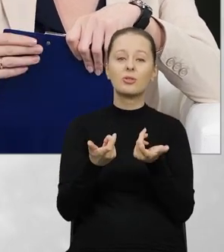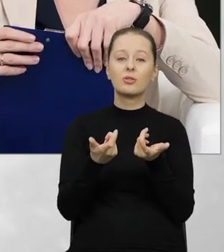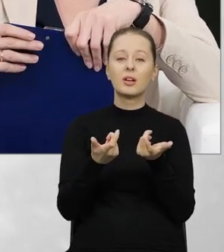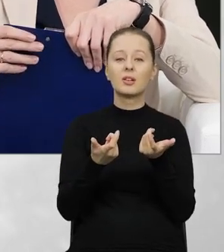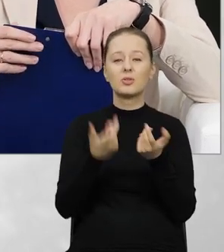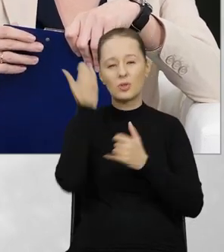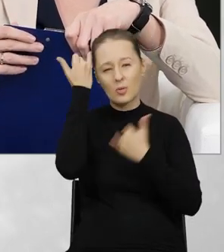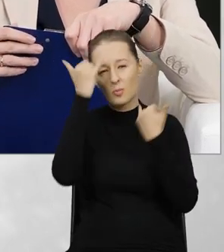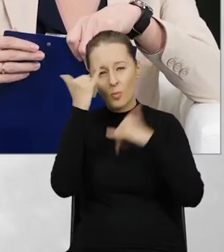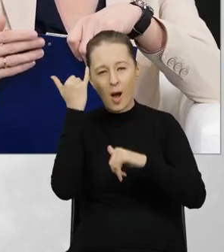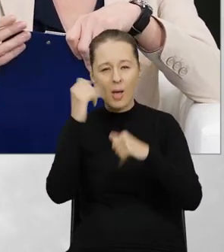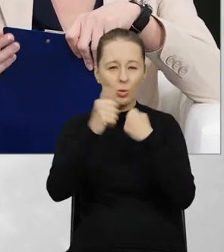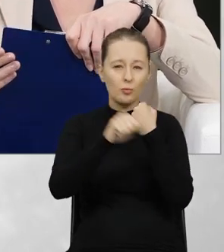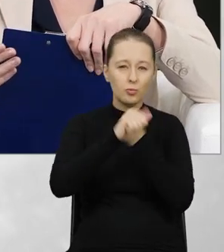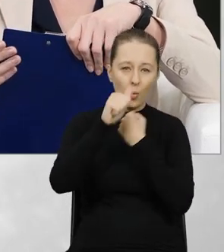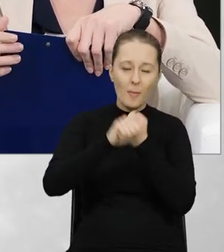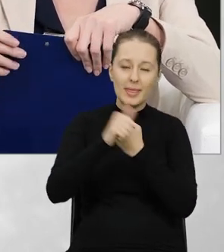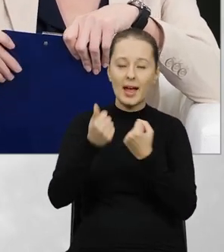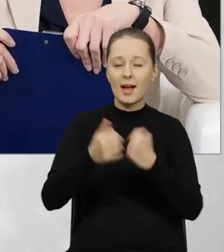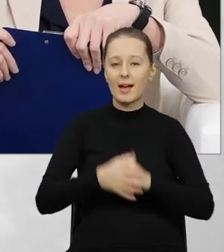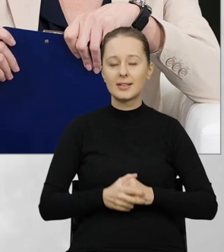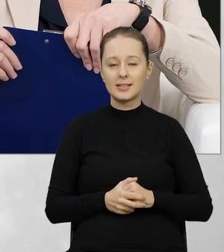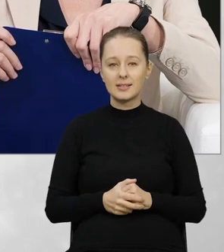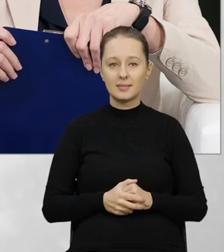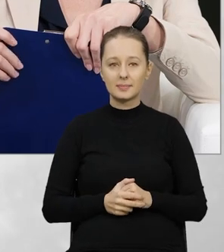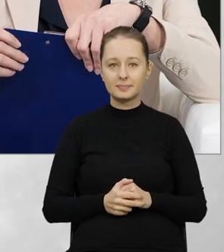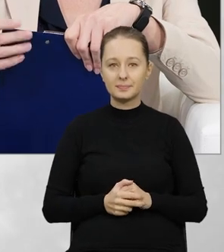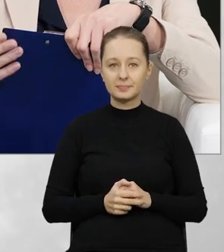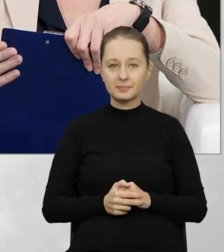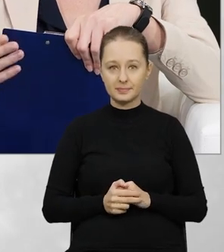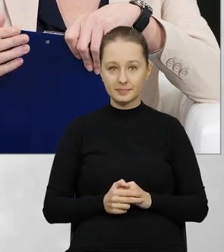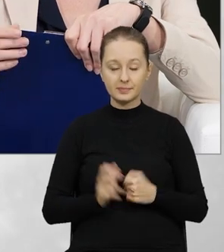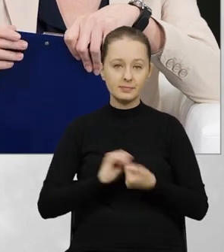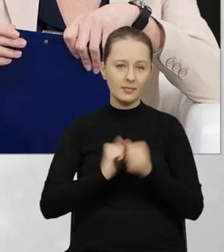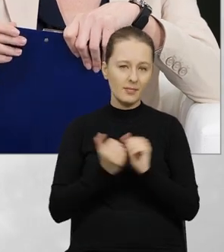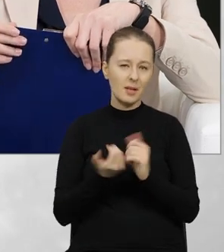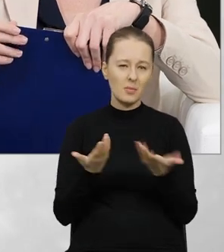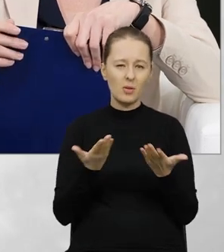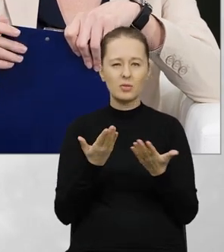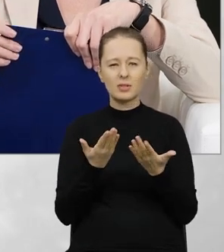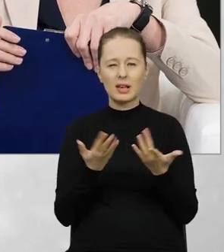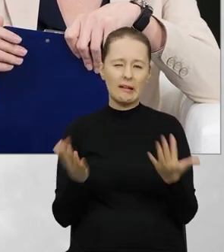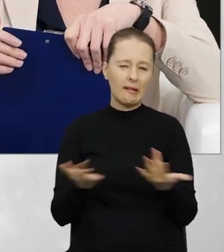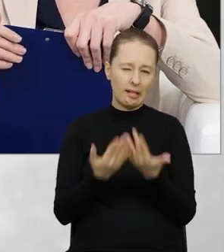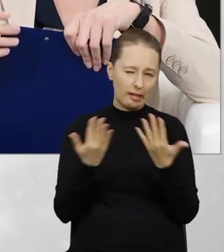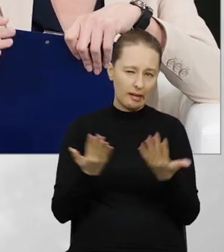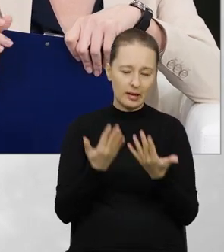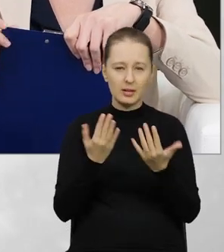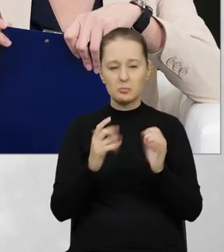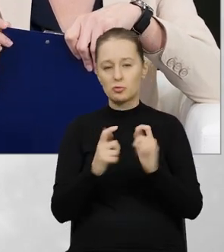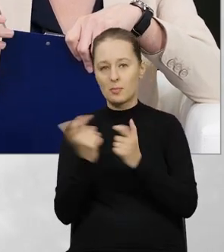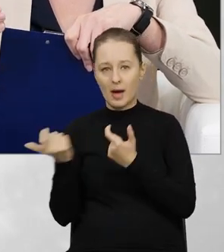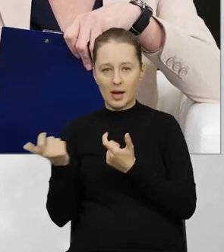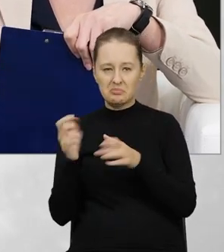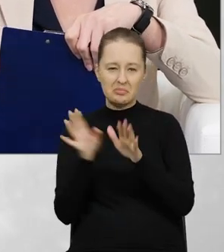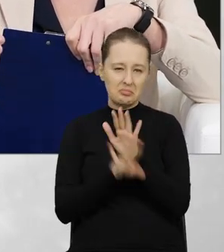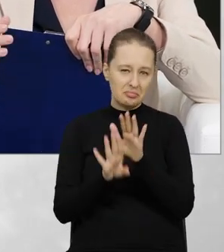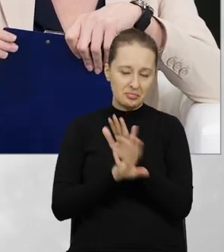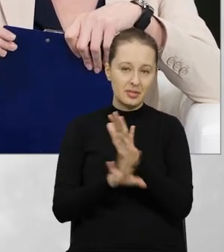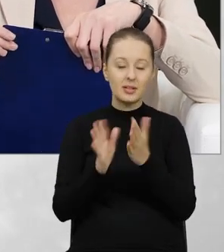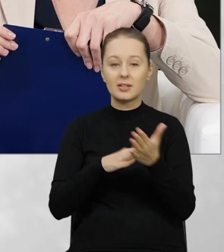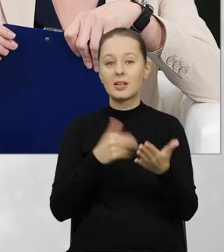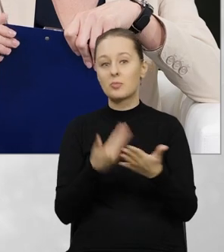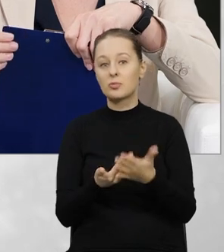nawet, czy też dokumentacji, czy na przykład, no takich powiedzmy sobie lżejszych przypadków, czyli na przykład